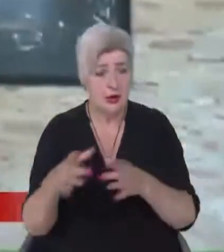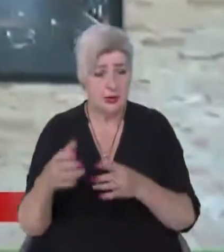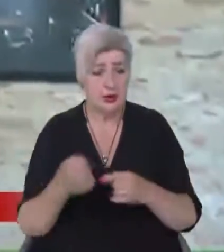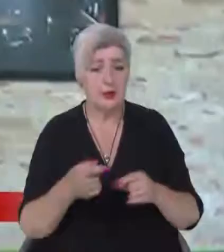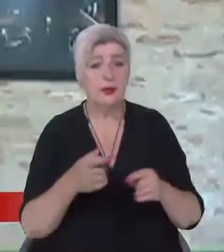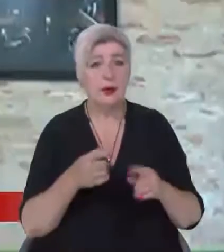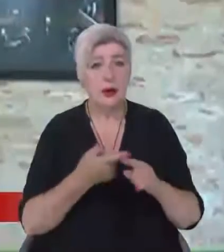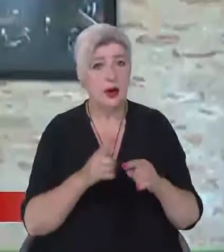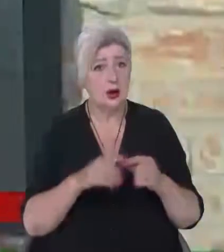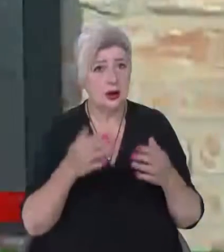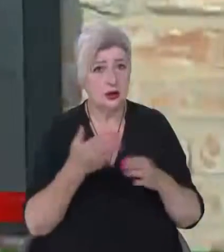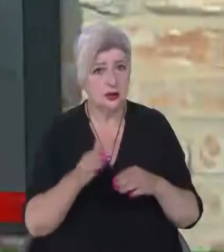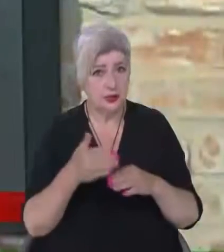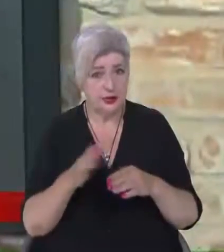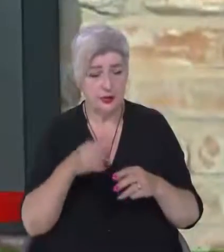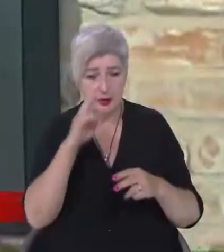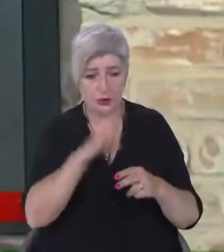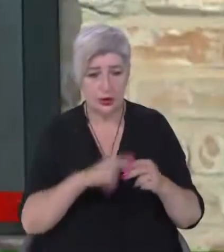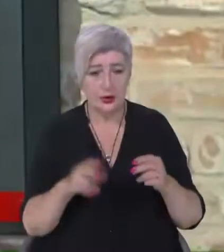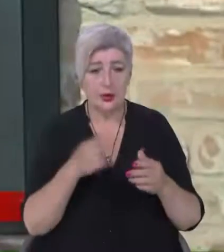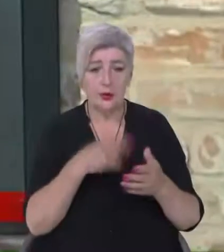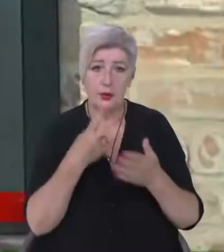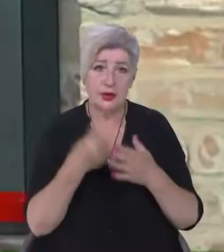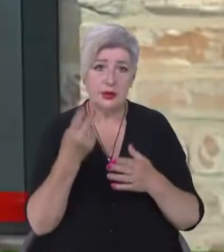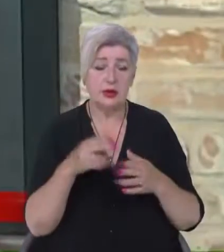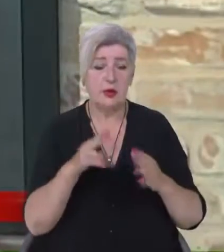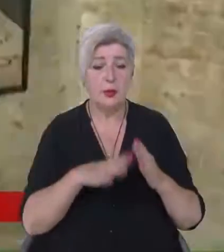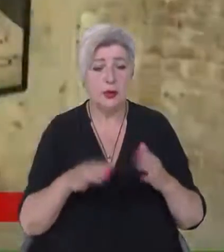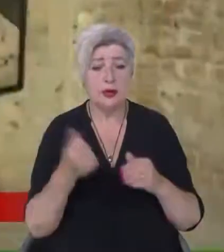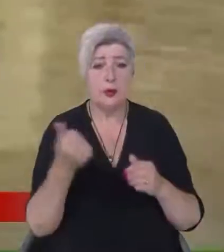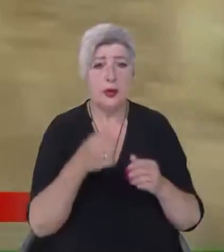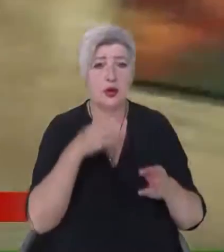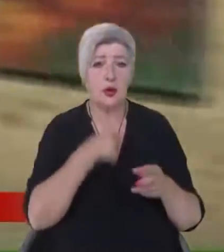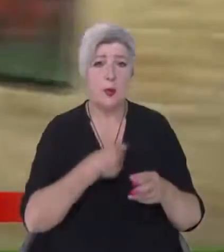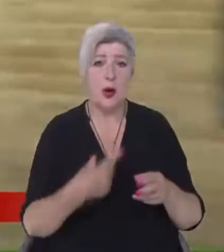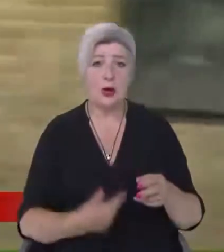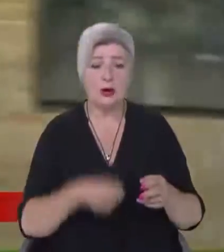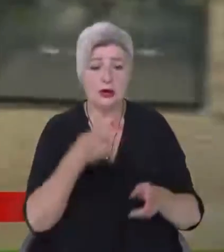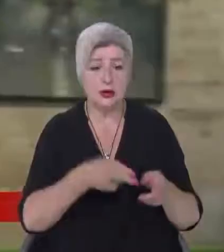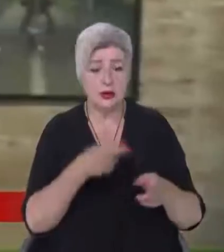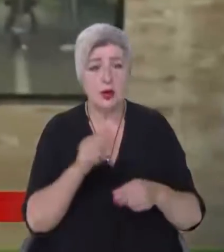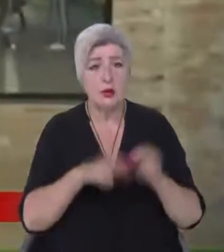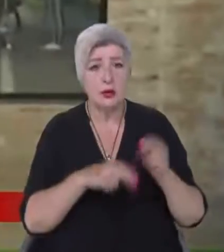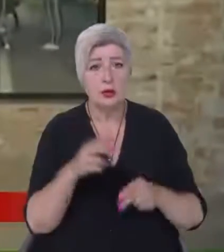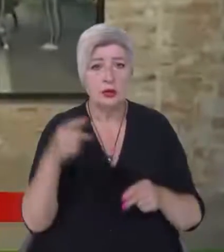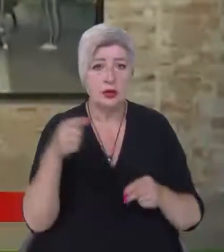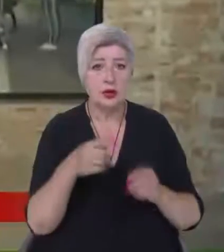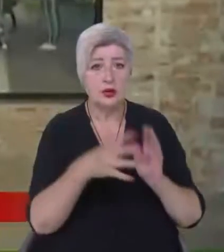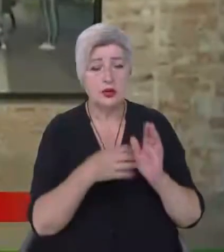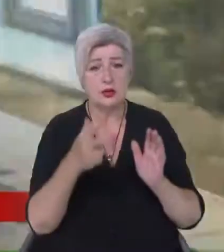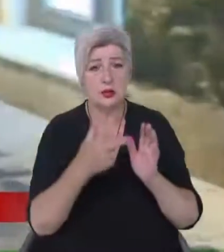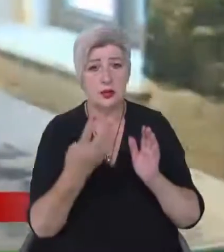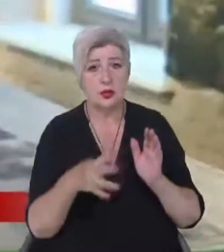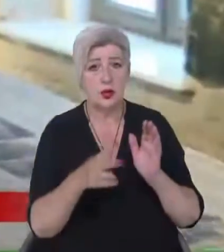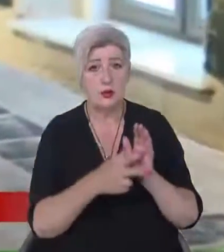втратили. Тут представили два свої проекти. Перша – піонерська залізниця. Її побудували у 1948 році в Любляні.